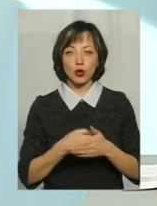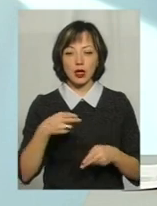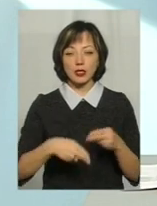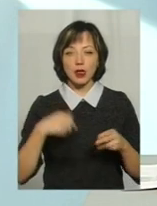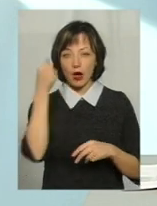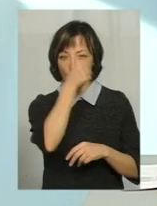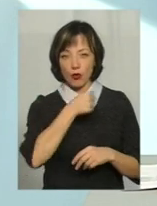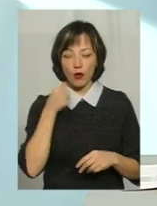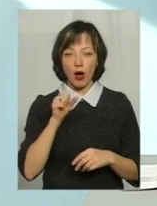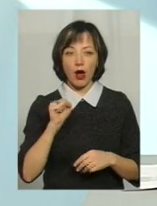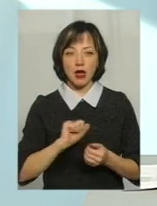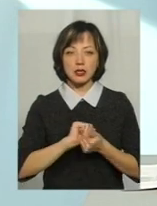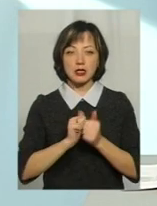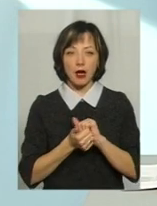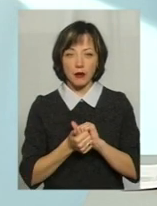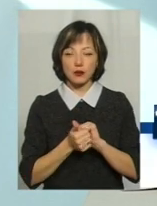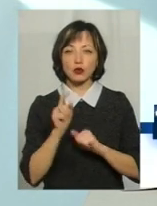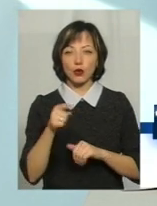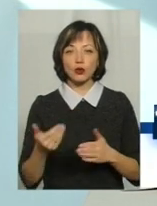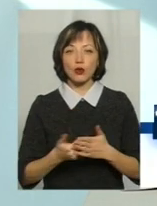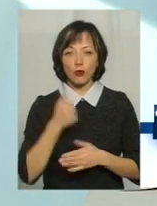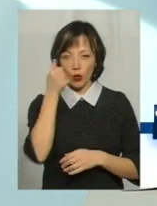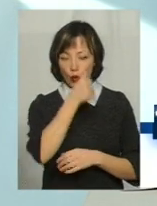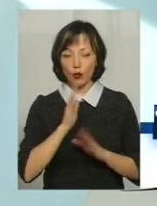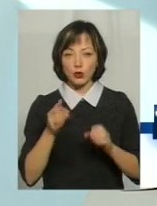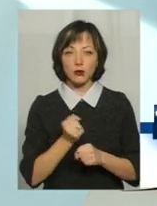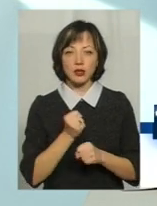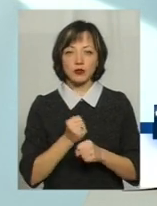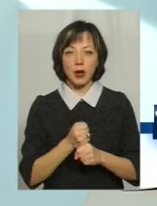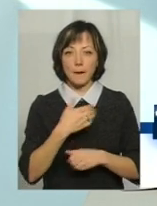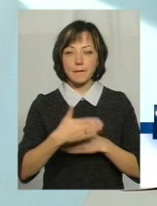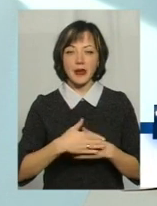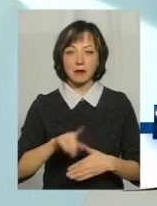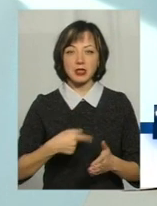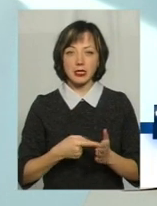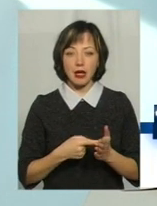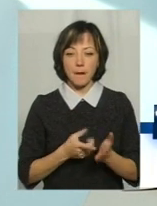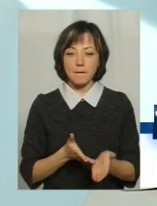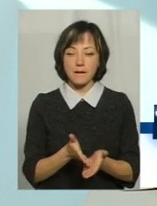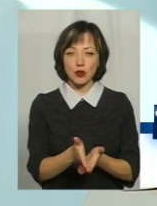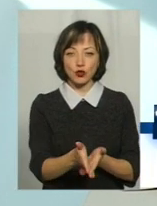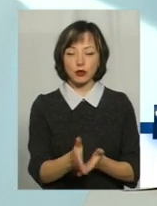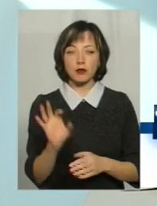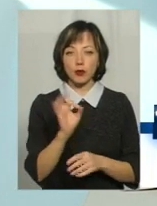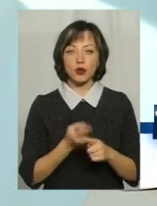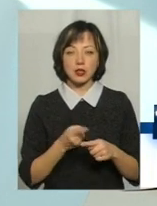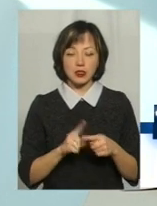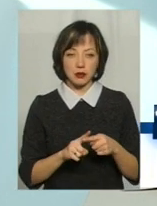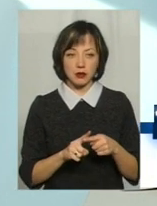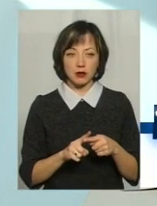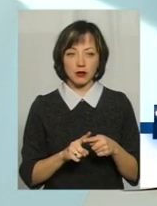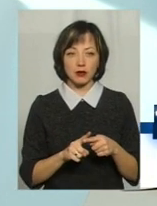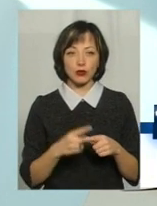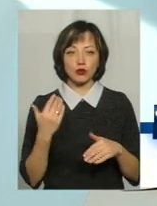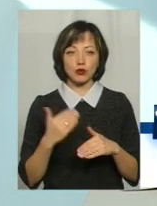року. А замість того, з нового року вже буде працювати приміський маршрут. Щодо цього маршруту, по